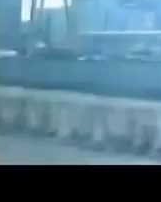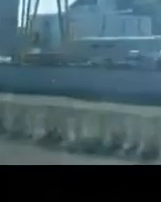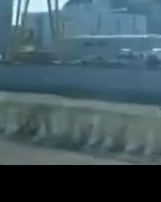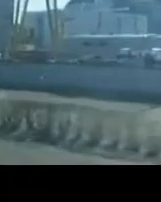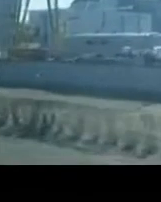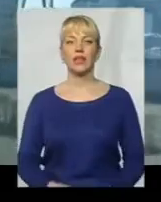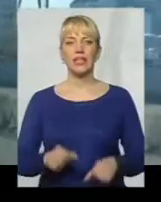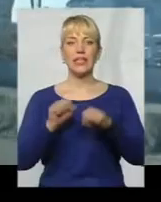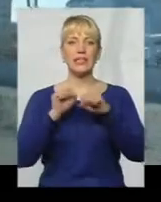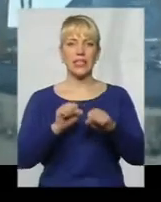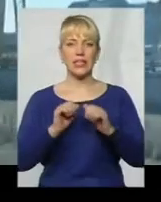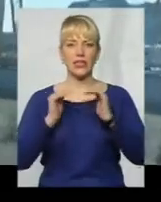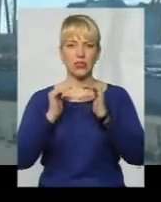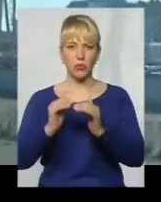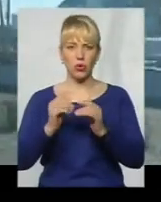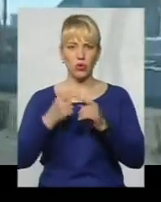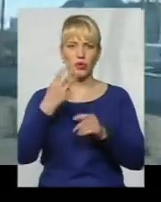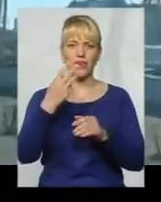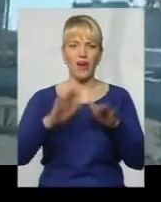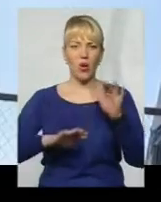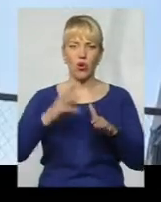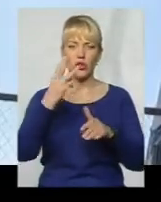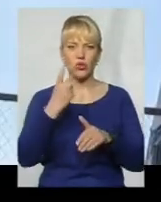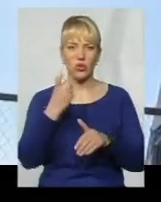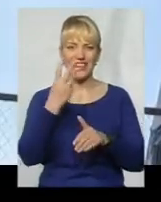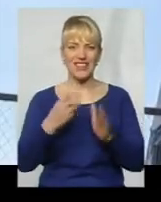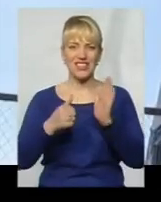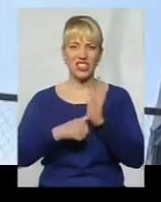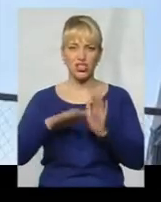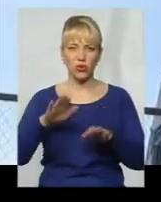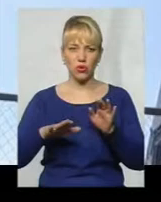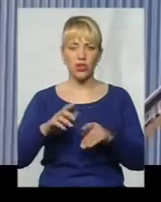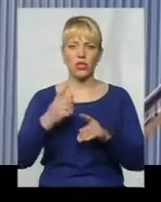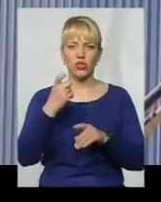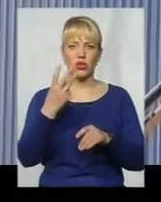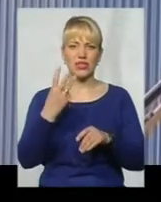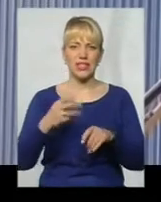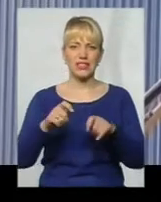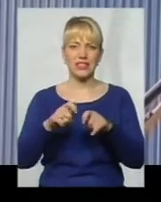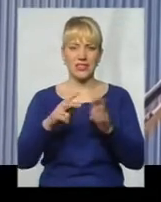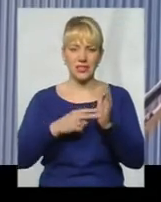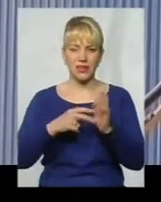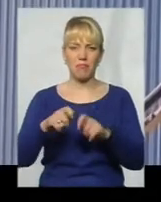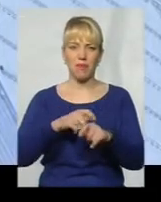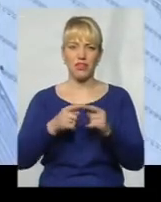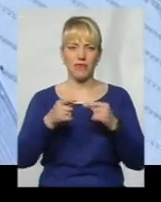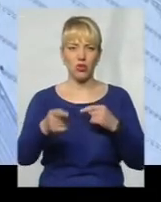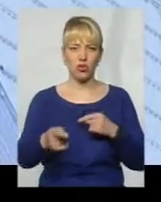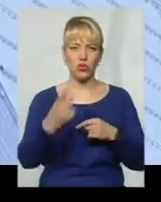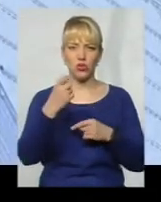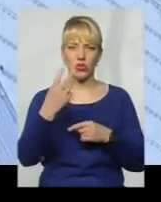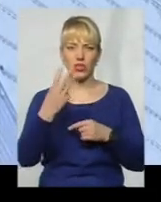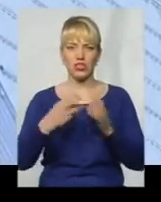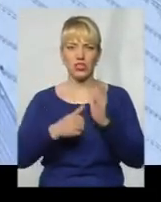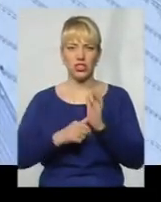Захисну споруду вагою 36 тонн, 108 метрів у довжину і 110 у висоту встановили 14 листопада